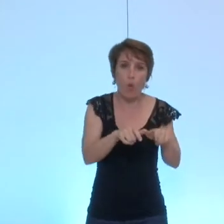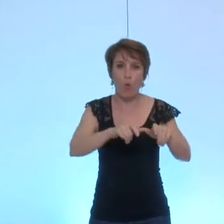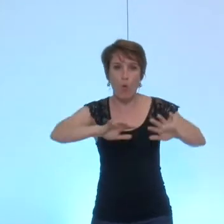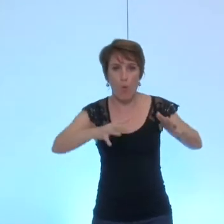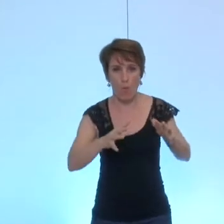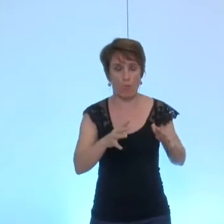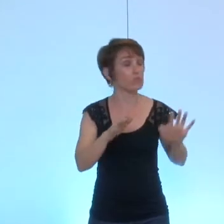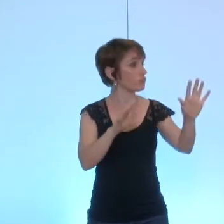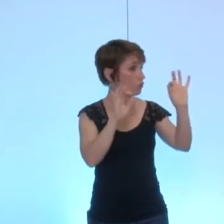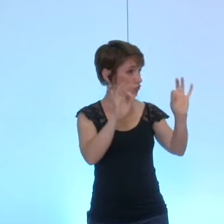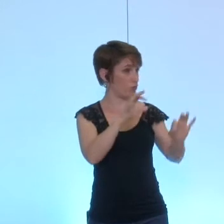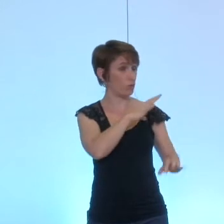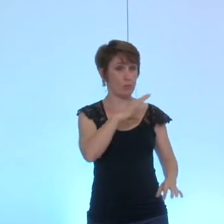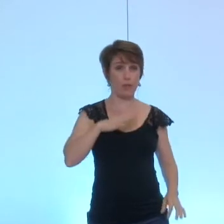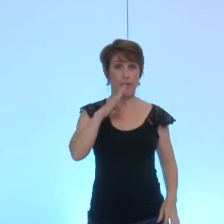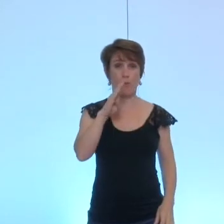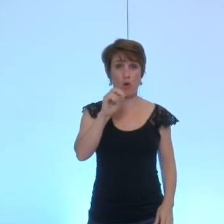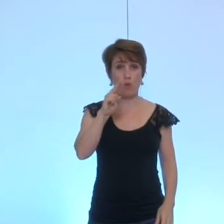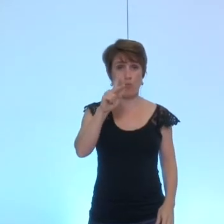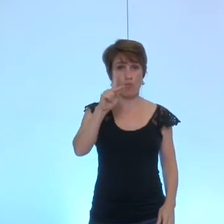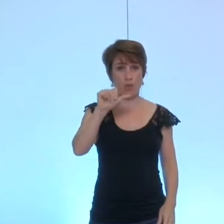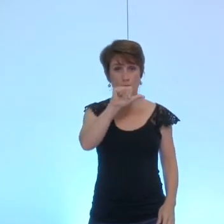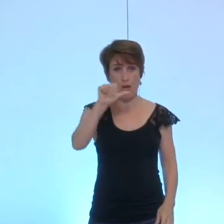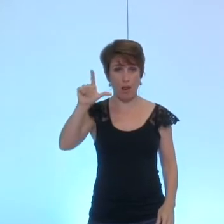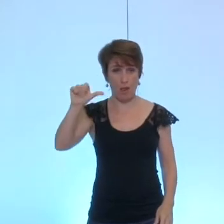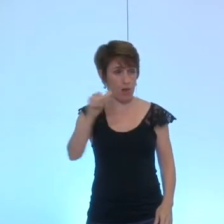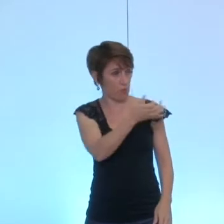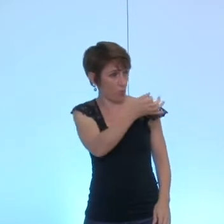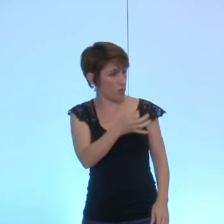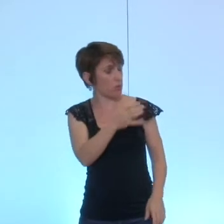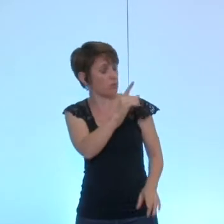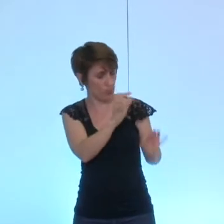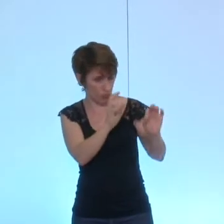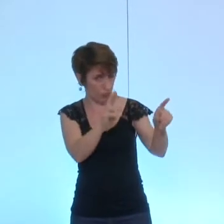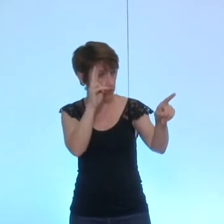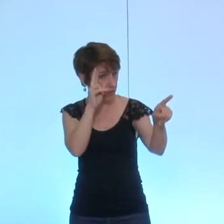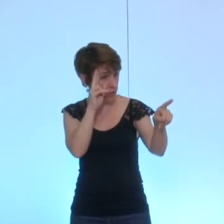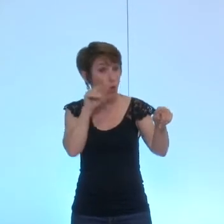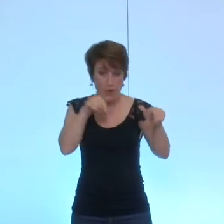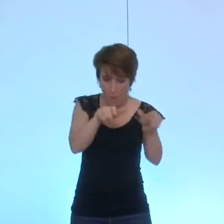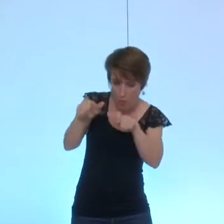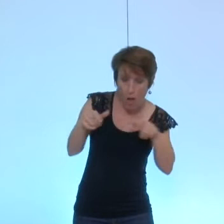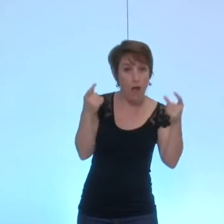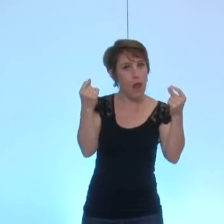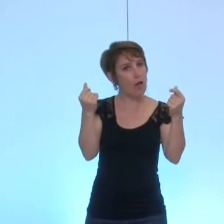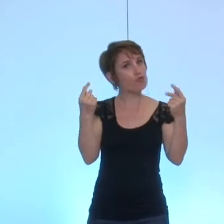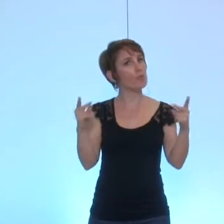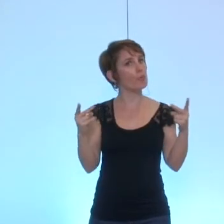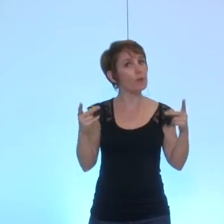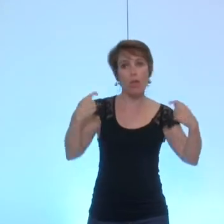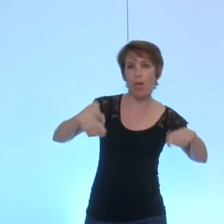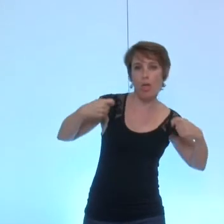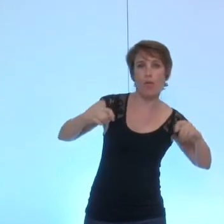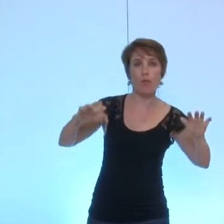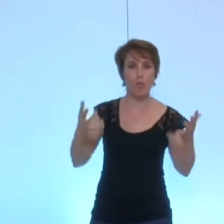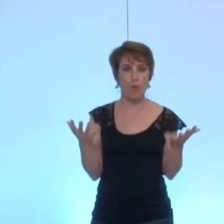qu'il est très important de veiller à l'argent public et donc nous aurons à